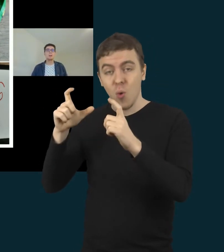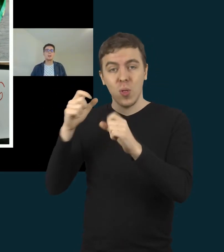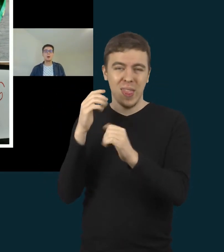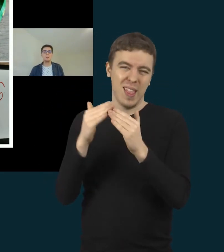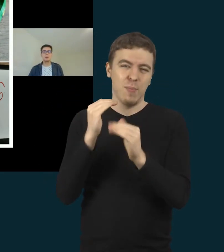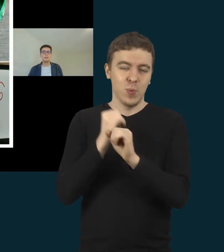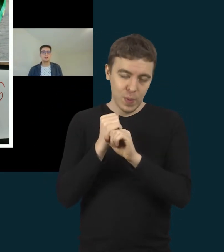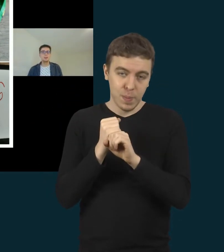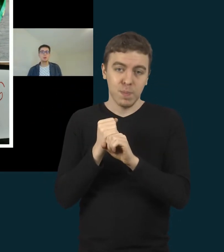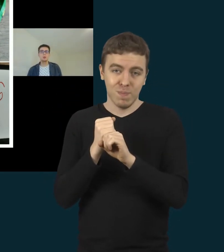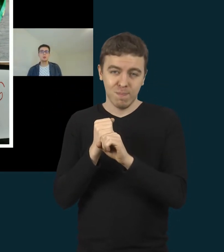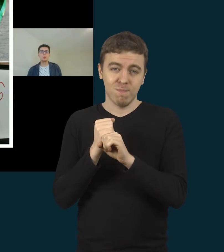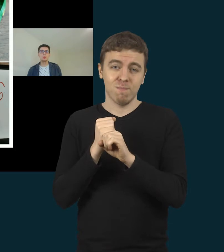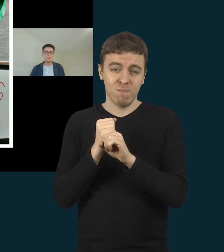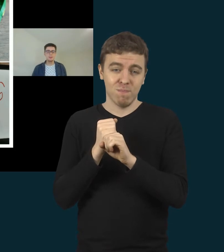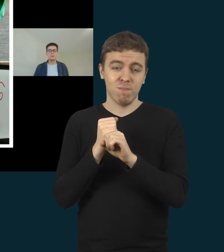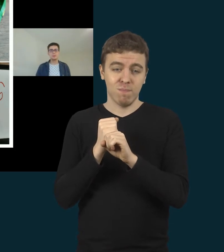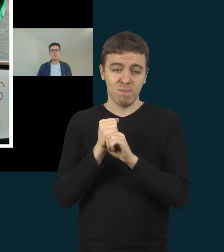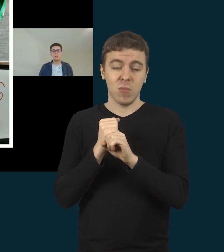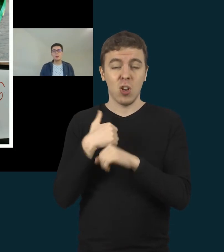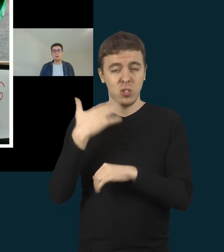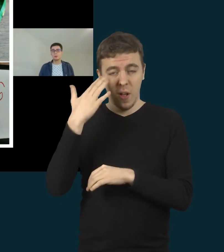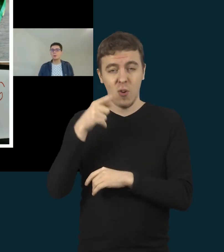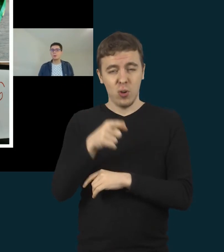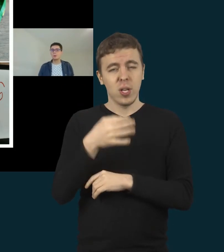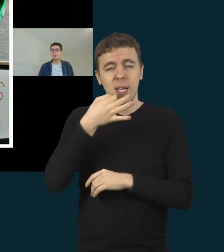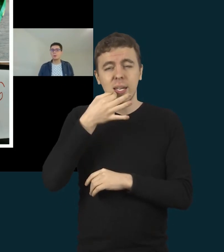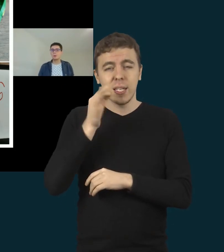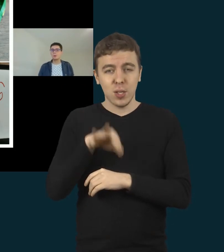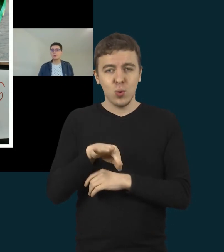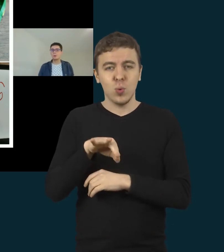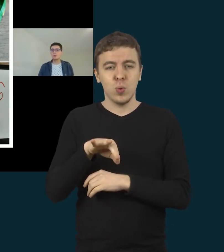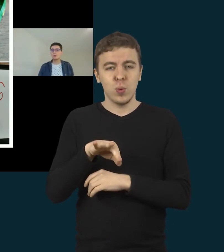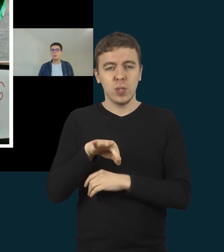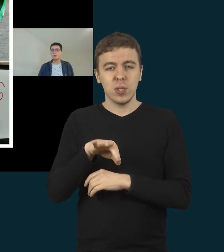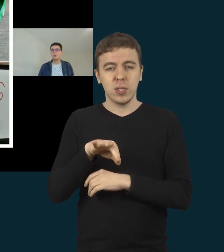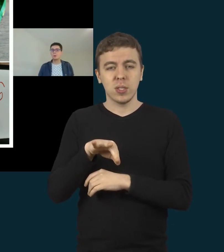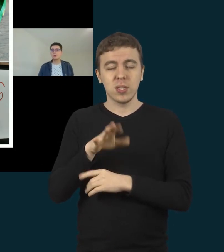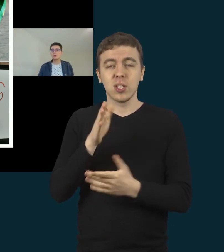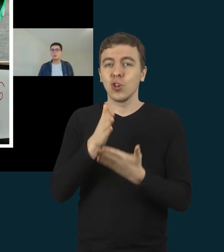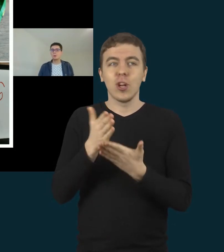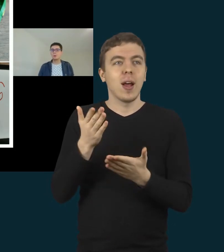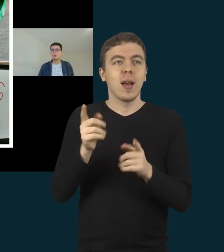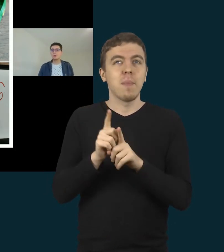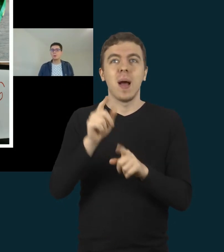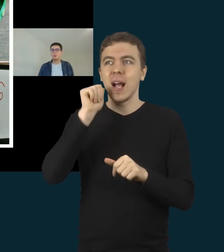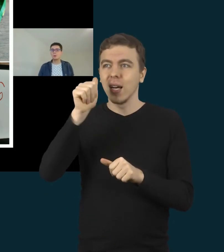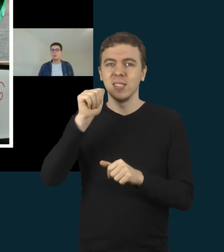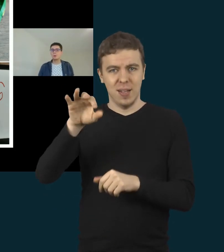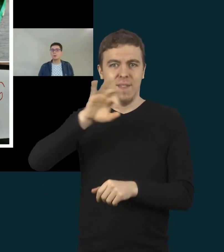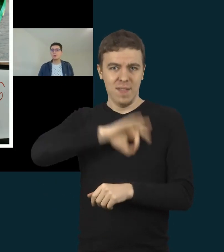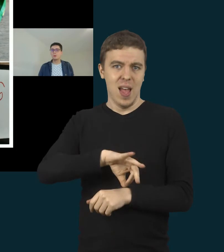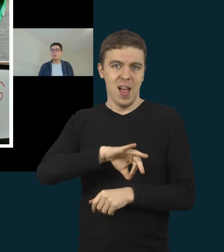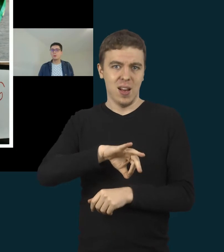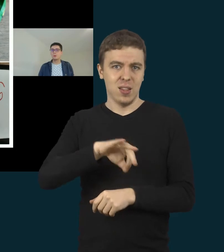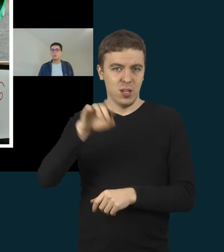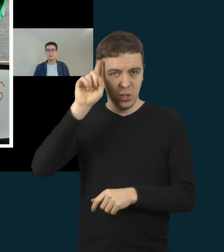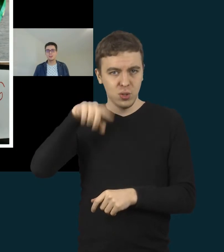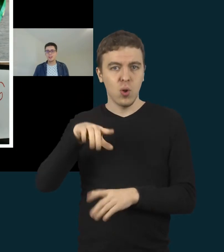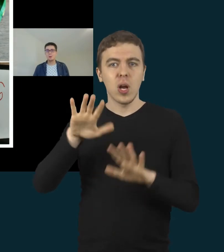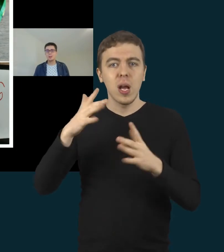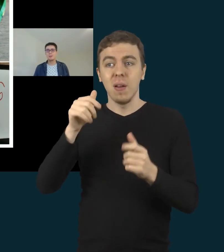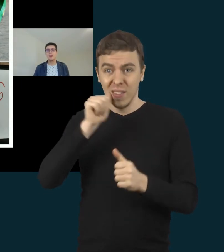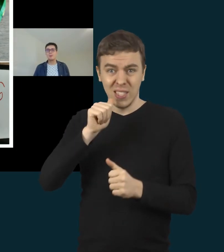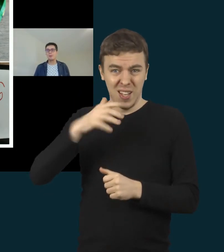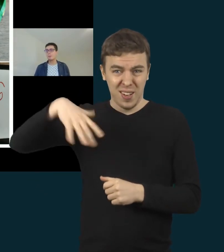Galvojame, kad tai iš tikrųjų yra tas įgūdis, kuris yra mūsų kasdienis įgūdis. Mes visi kartą nuo kartą